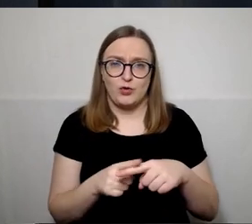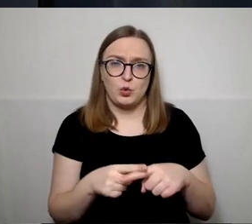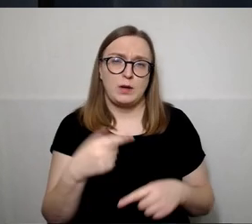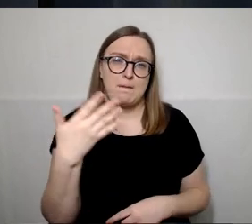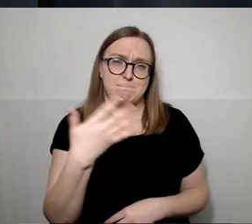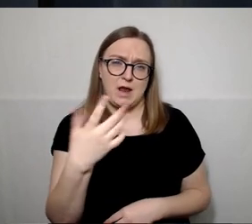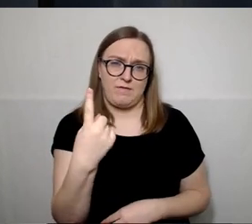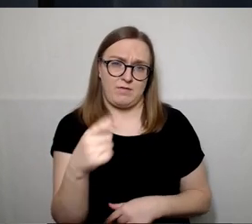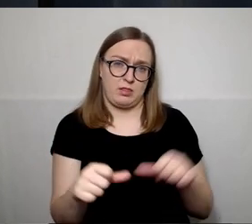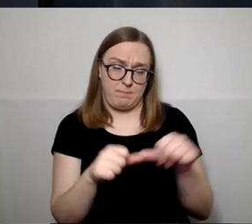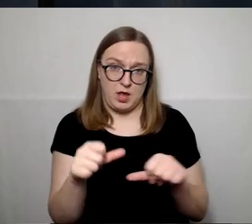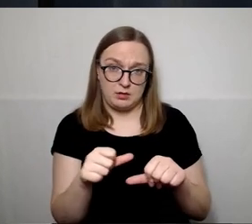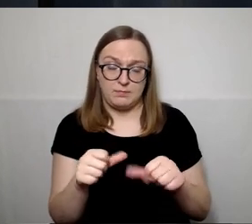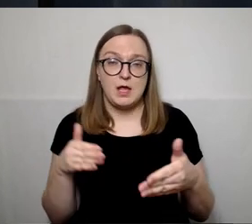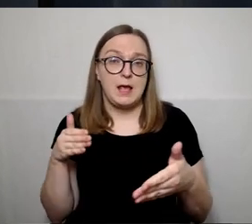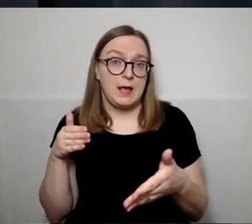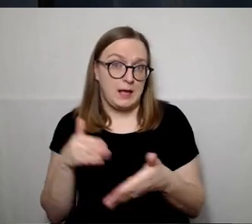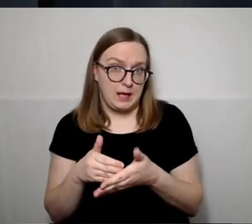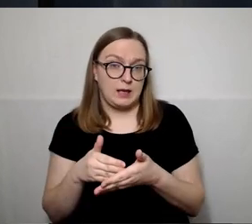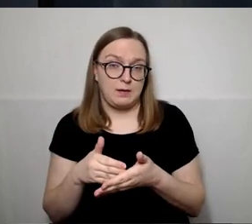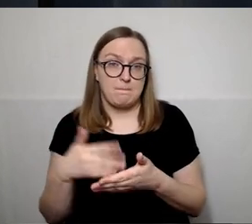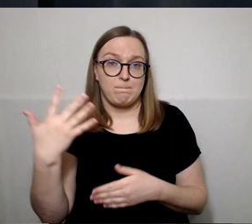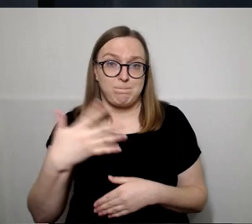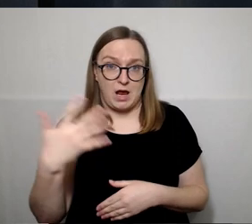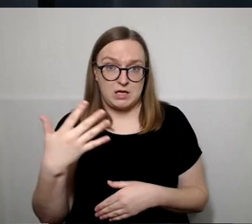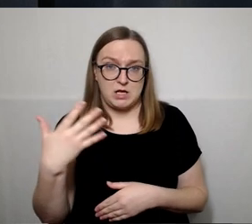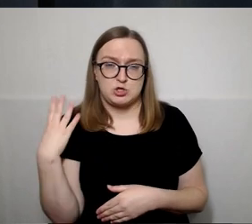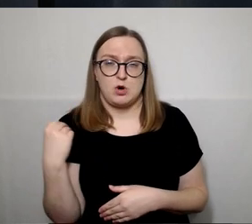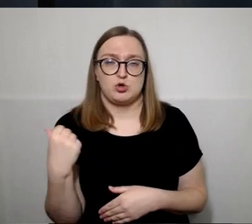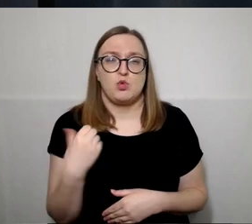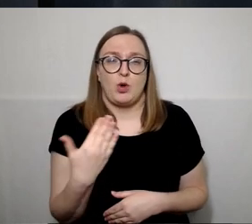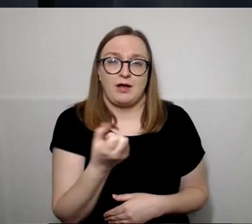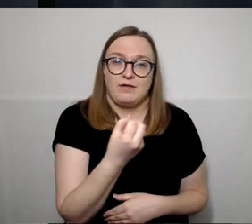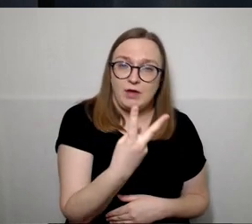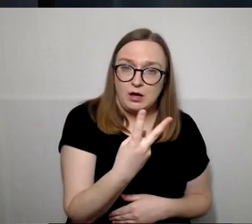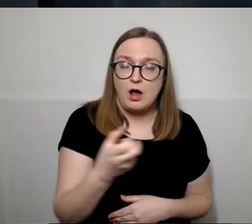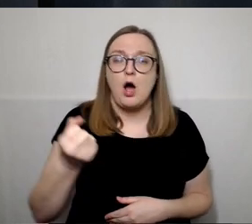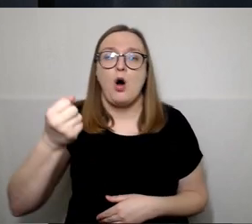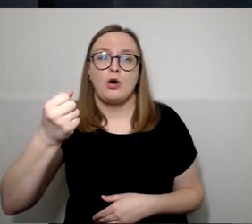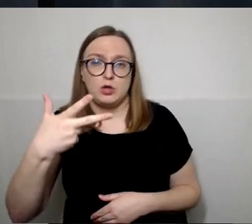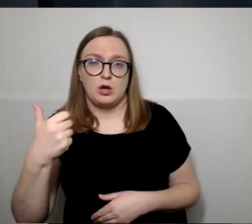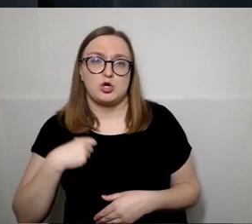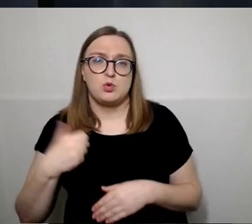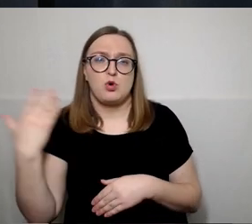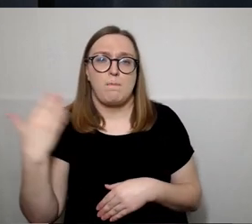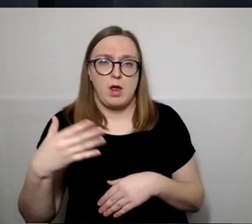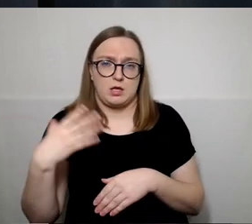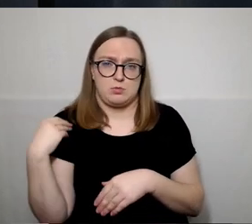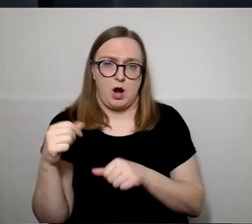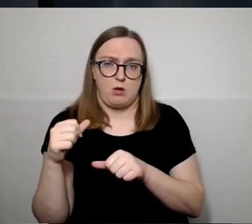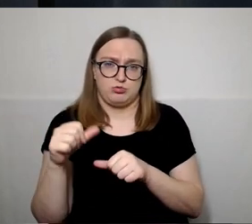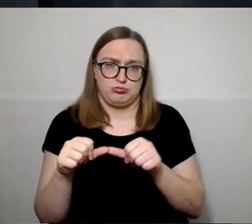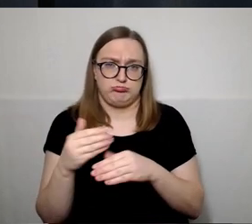metai, iki 50 metų yra kandidatų 12, 13 yra virš 50 metų. Tai